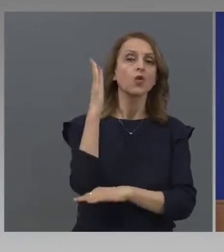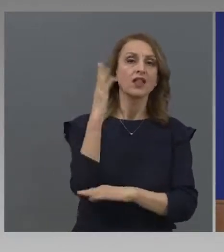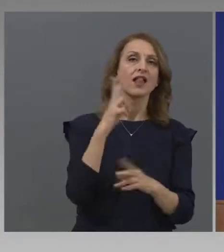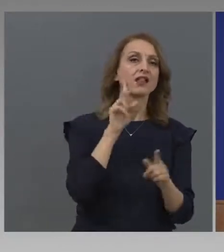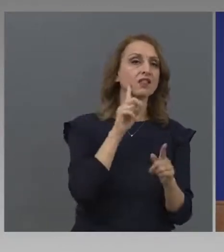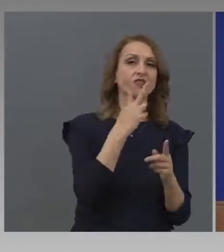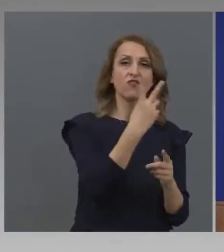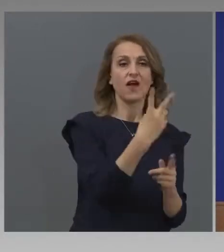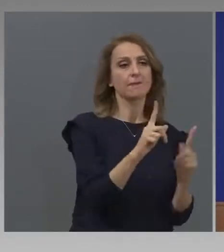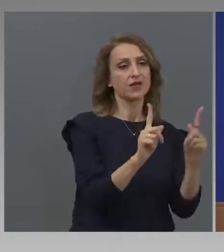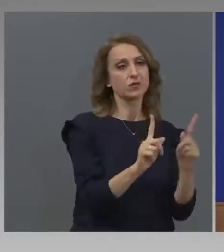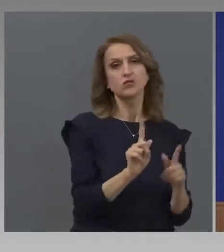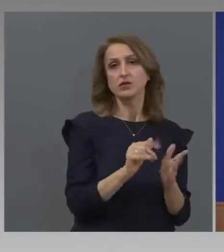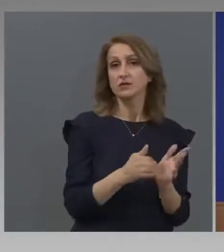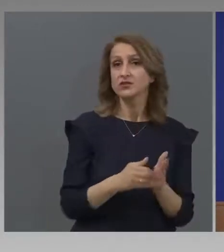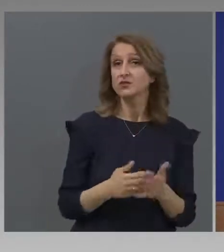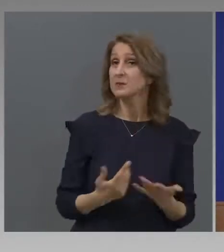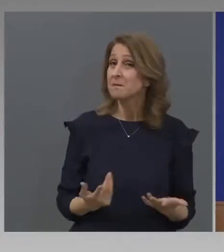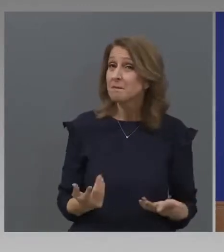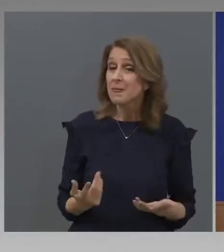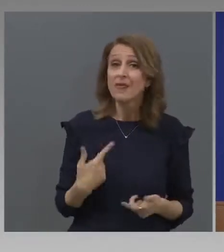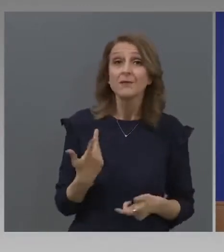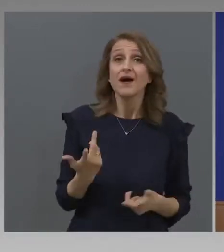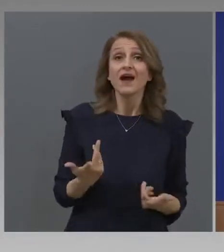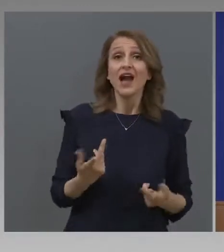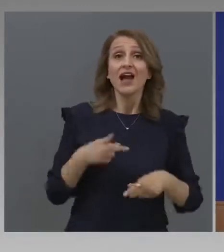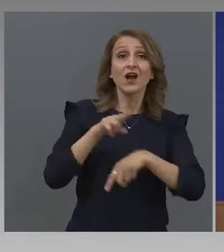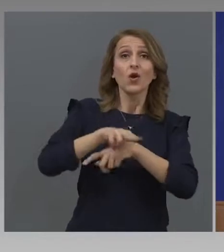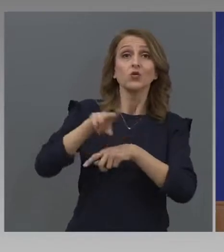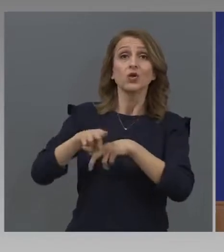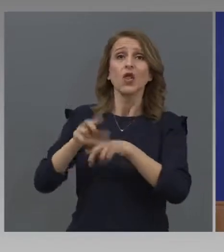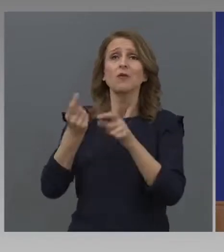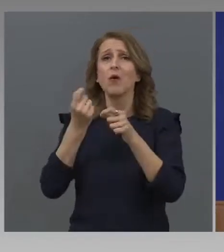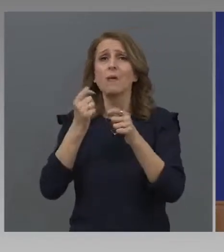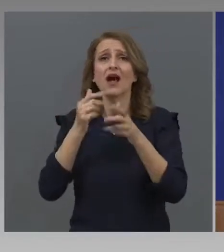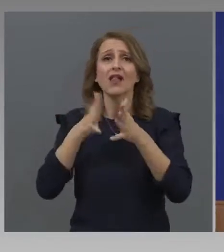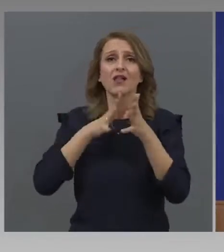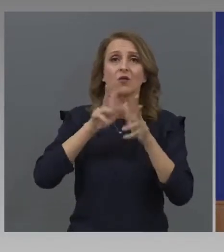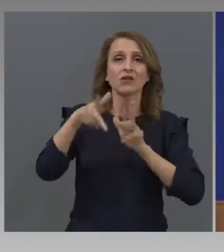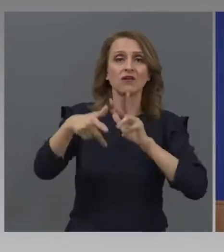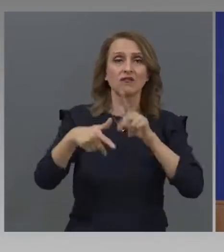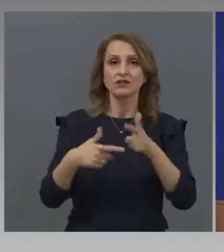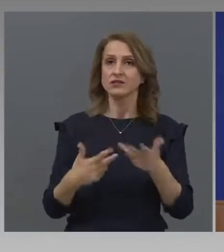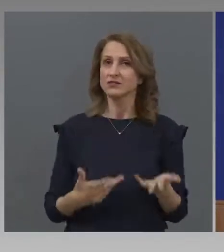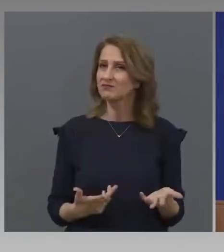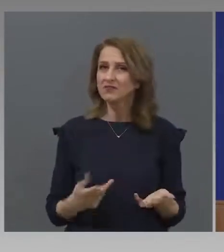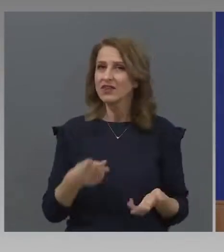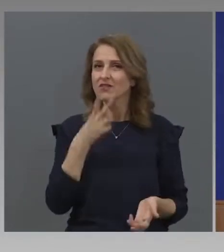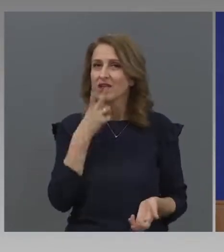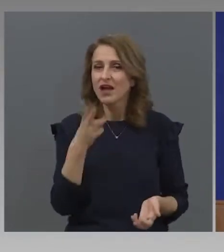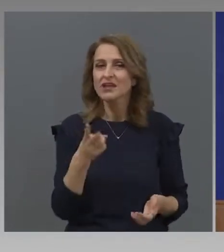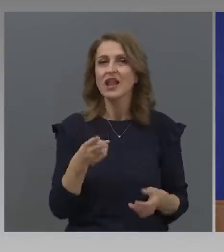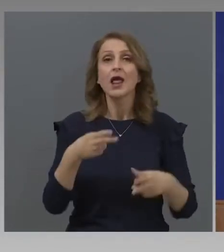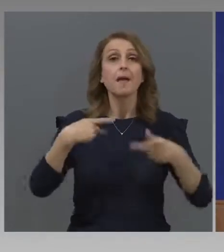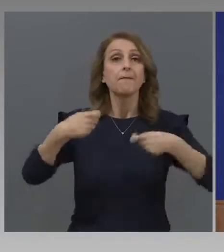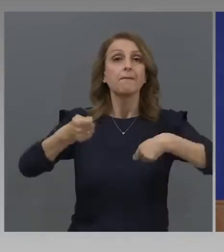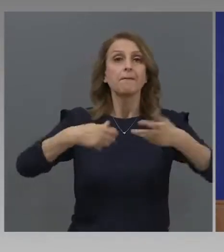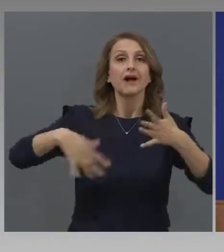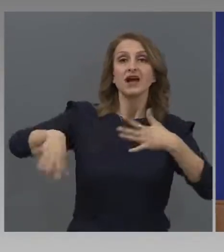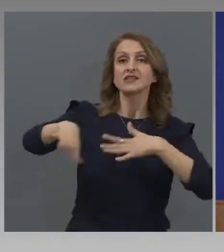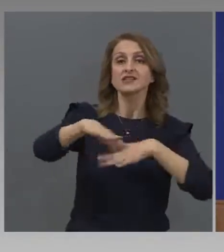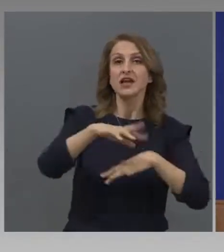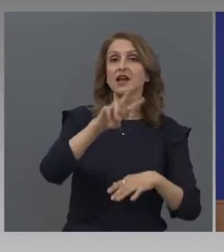има два мадуши, сигурно не пречи. Но този контрол, как да го съществиме? Виждате, изпуснахме пазарите, от 20